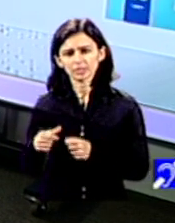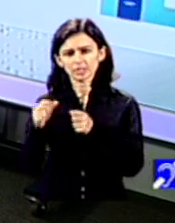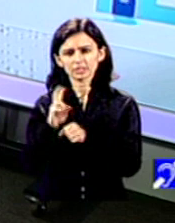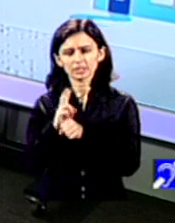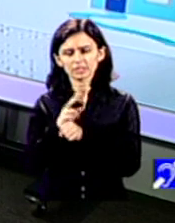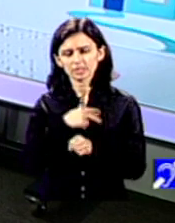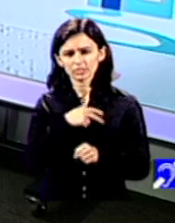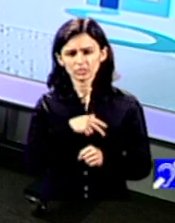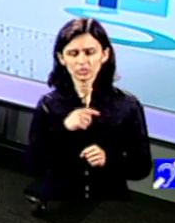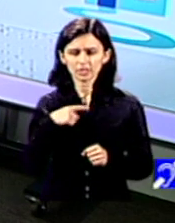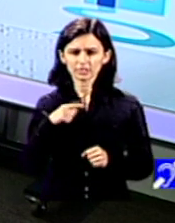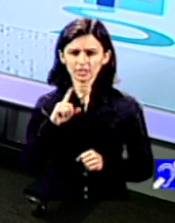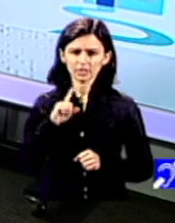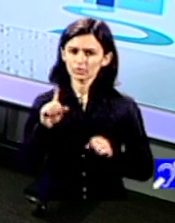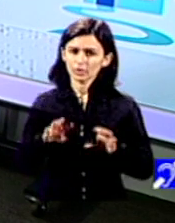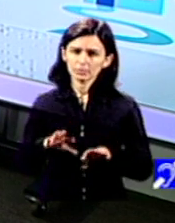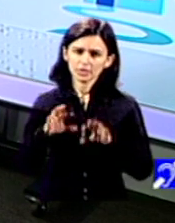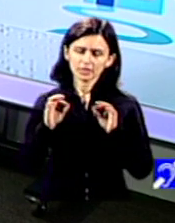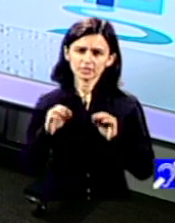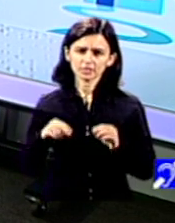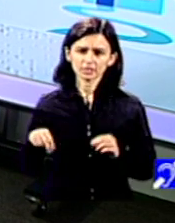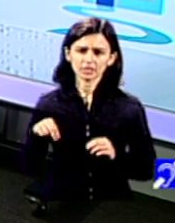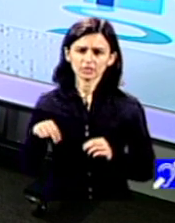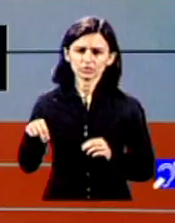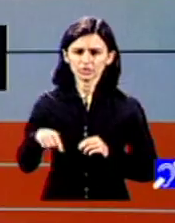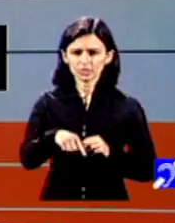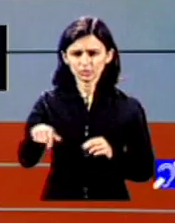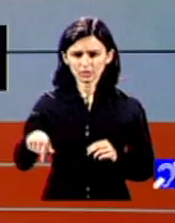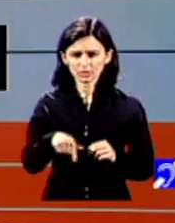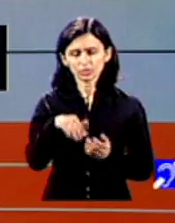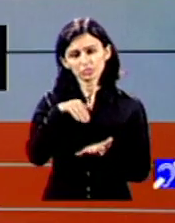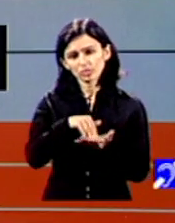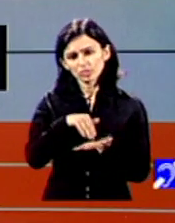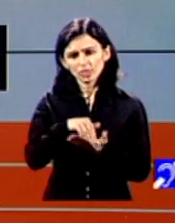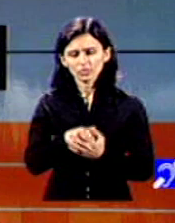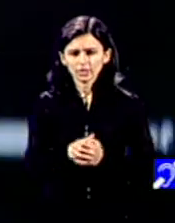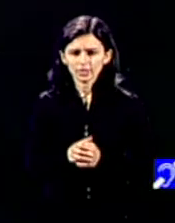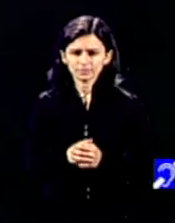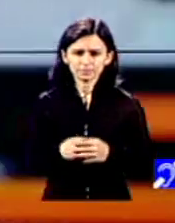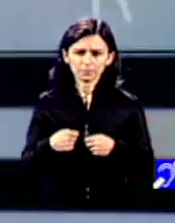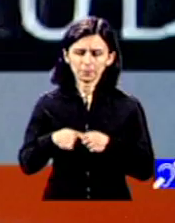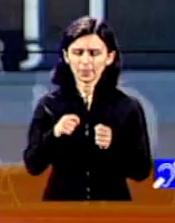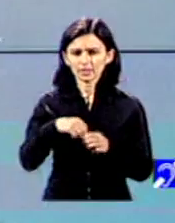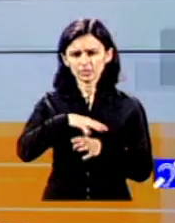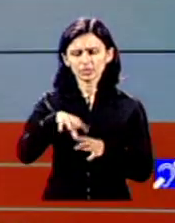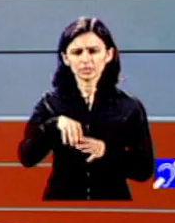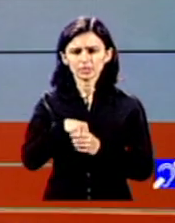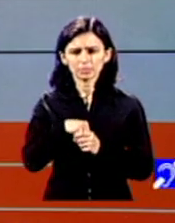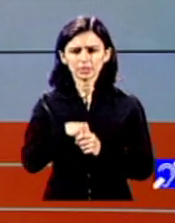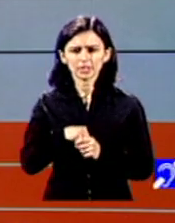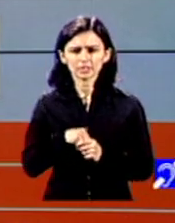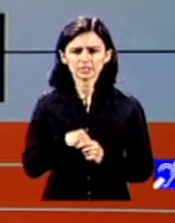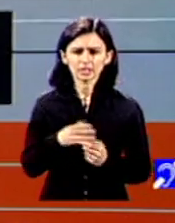identificat la nivelul județului nostru nevoia adică toți părinții aceia care și nouă la